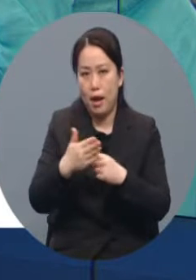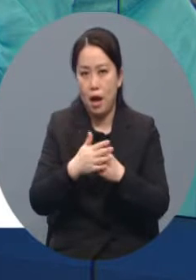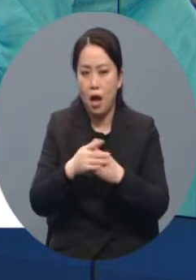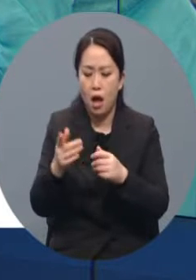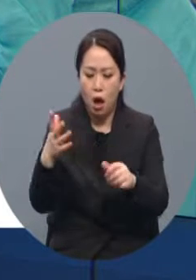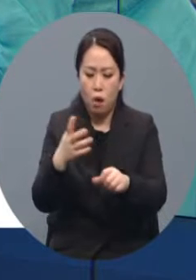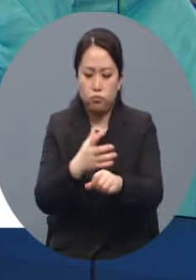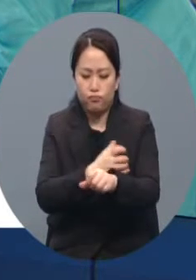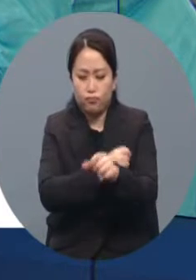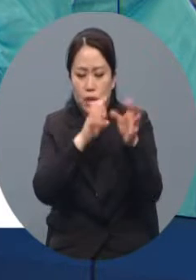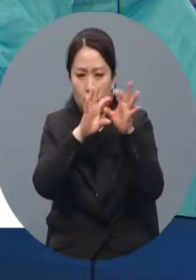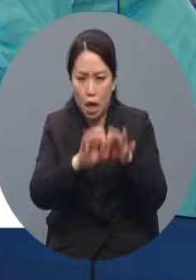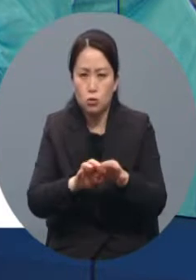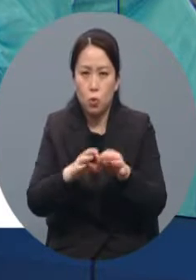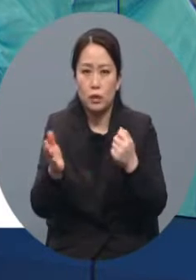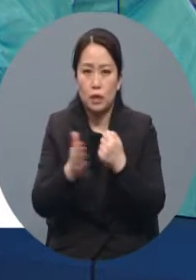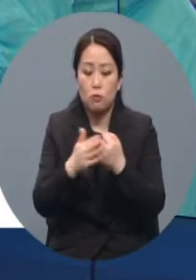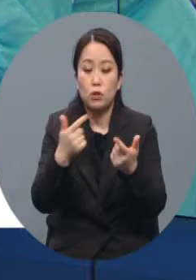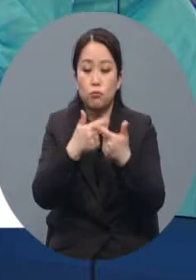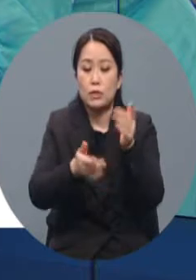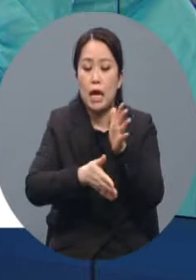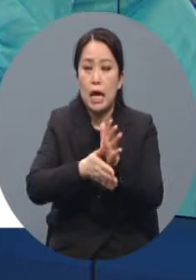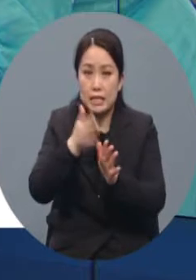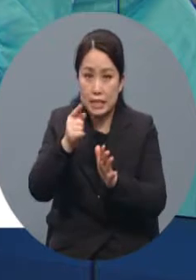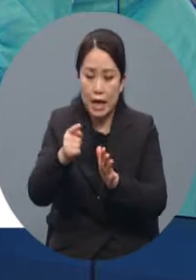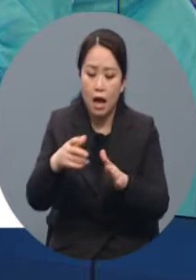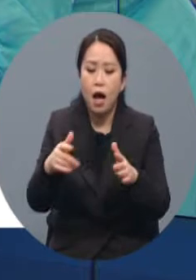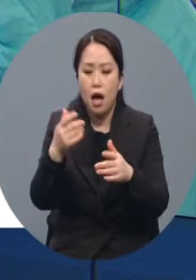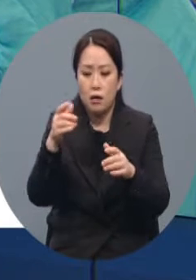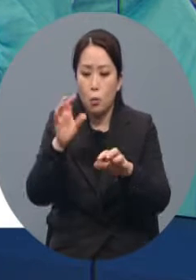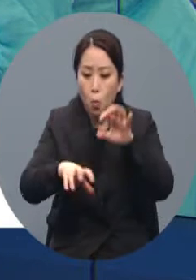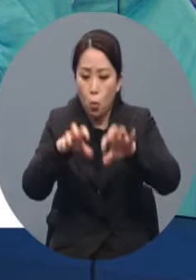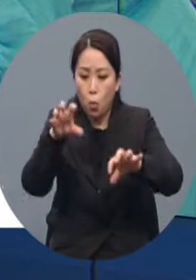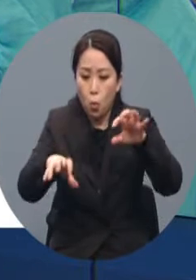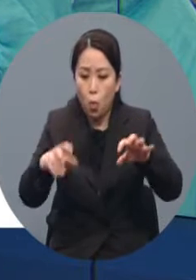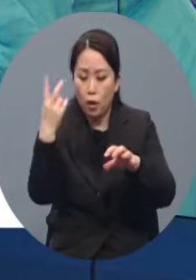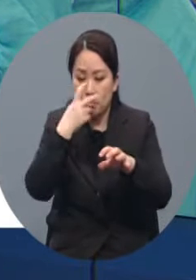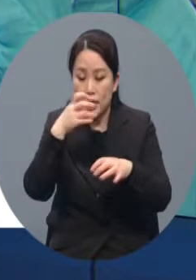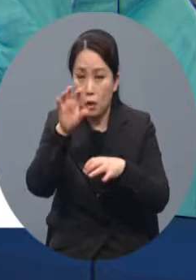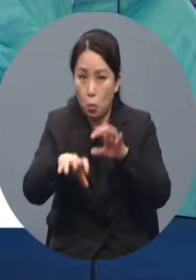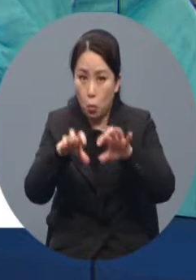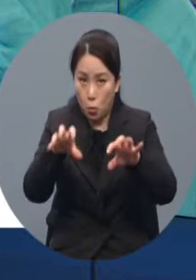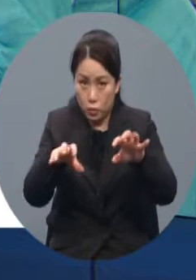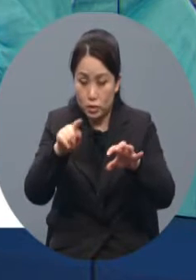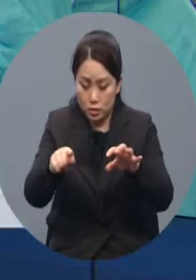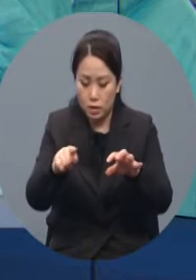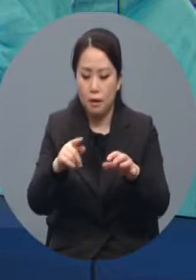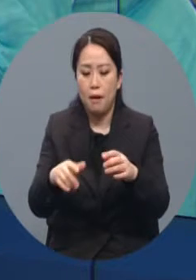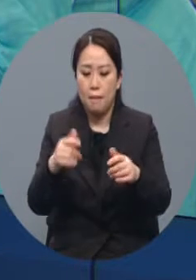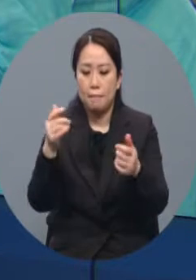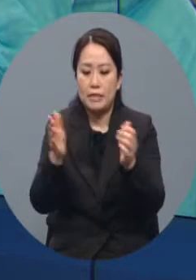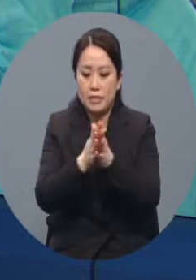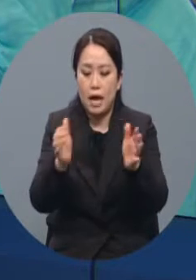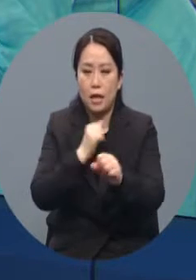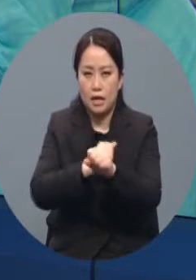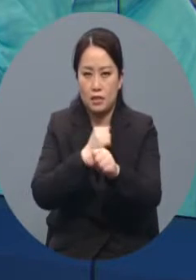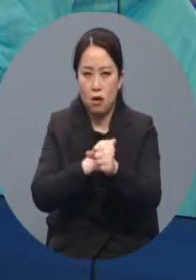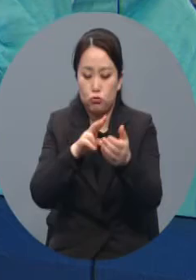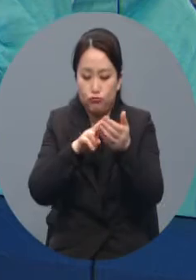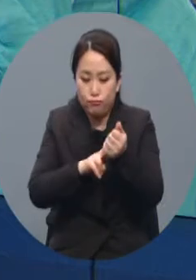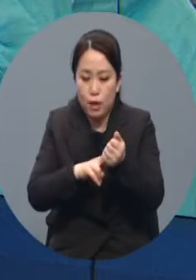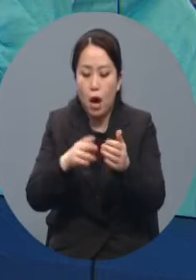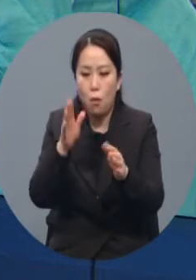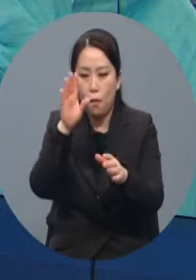좀처럼 꺾이지 않자 부산시가 다시 대규모 검사를 벌여 숨은 환자를 적극적으로 찾아내는 방법을 택했습니다.